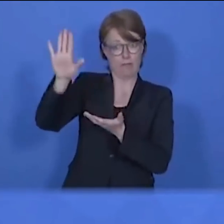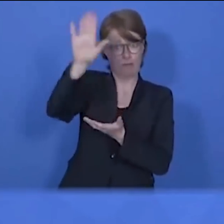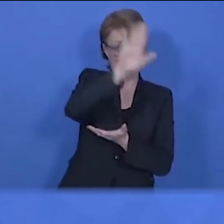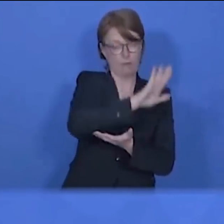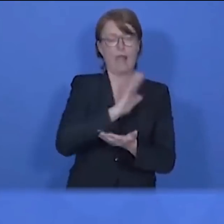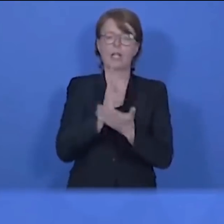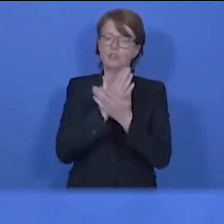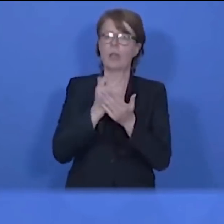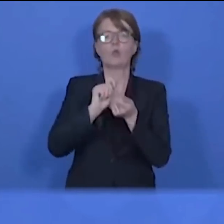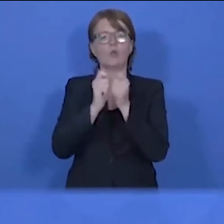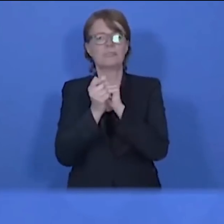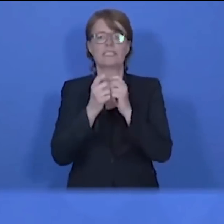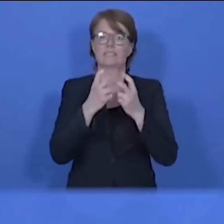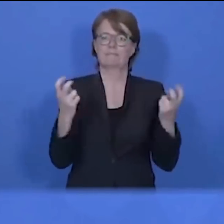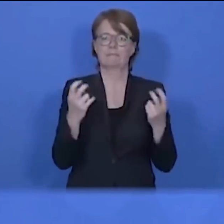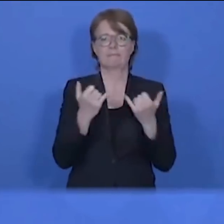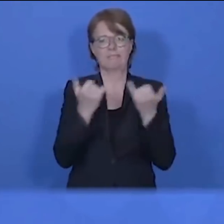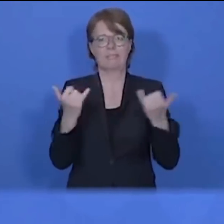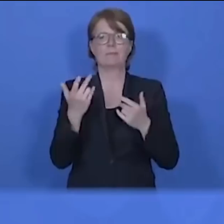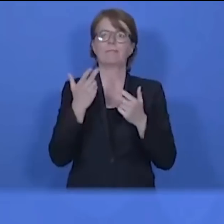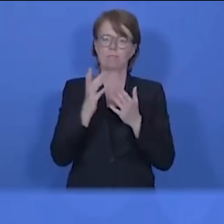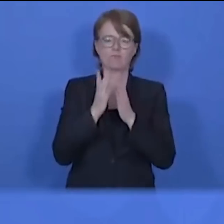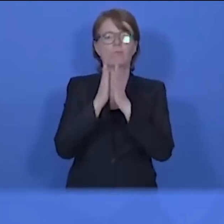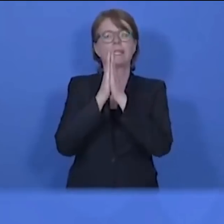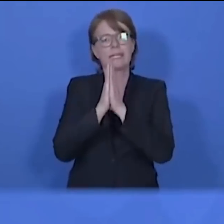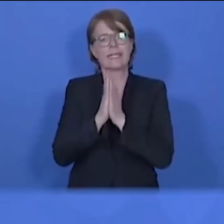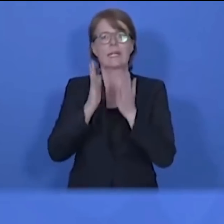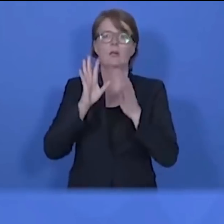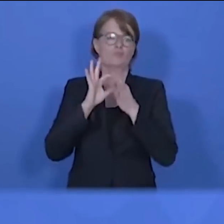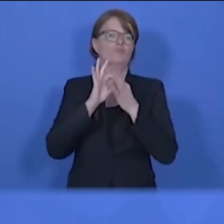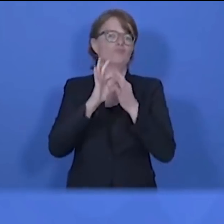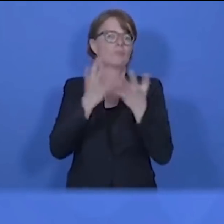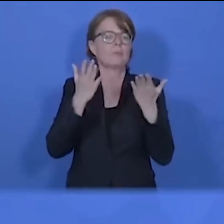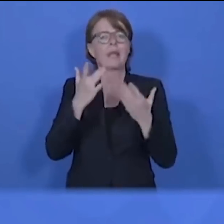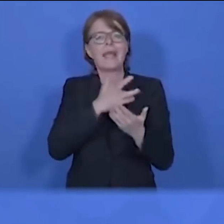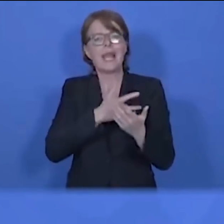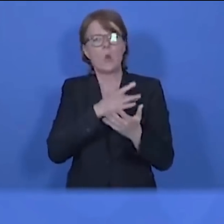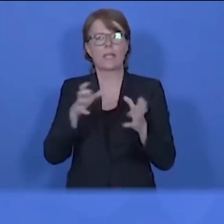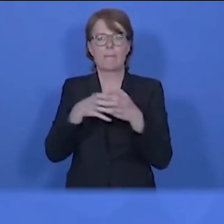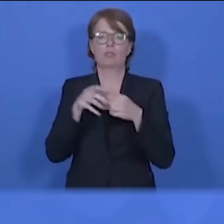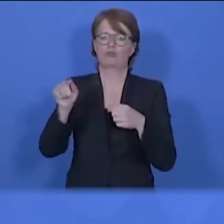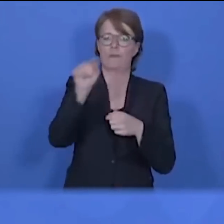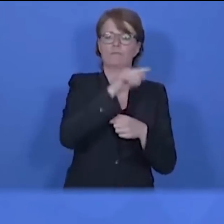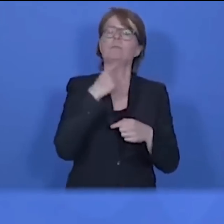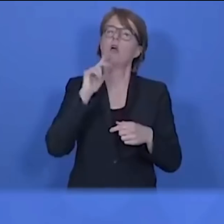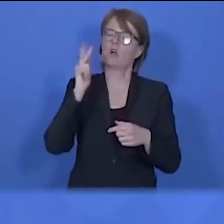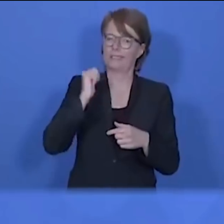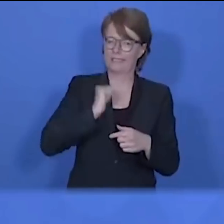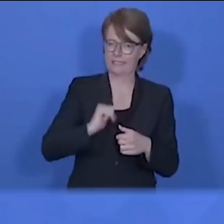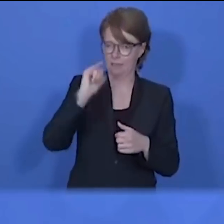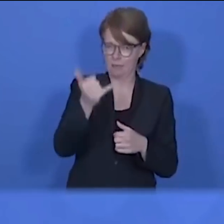ausgearbeitet wurden, gemeinsam ausgearbeitet wurden, den Kirchen und Religionsgemeinschaften wieder Gottesdienste geben können.